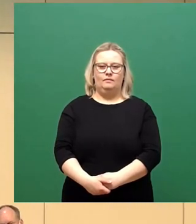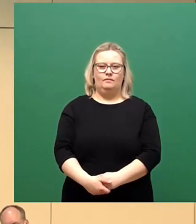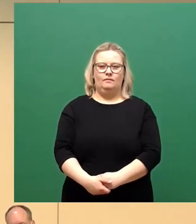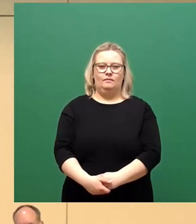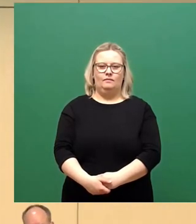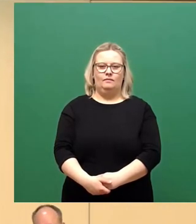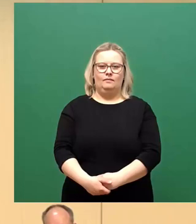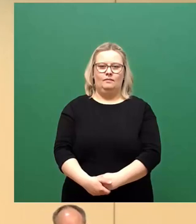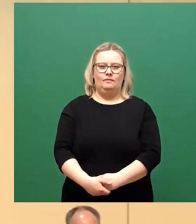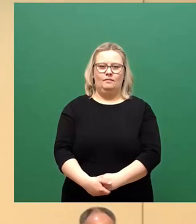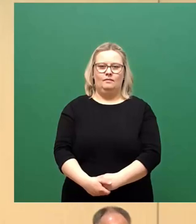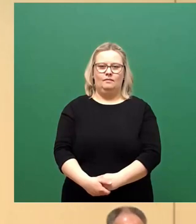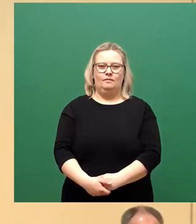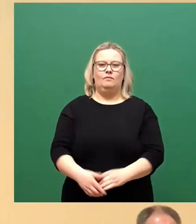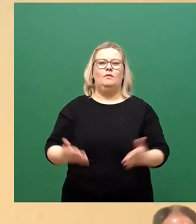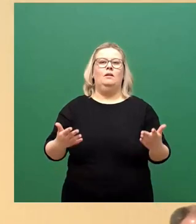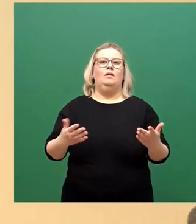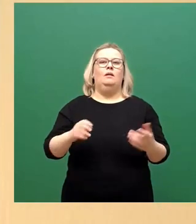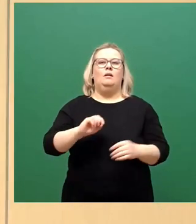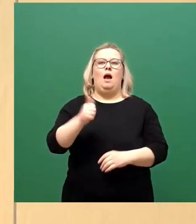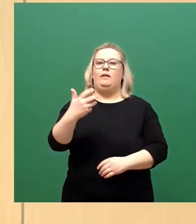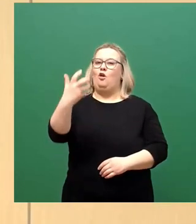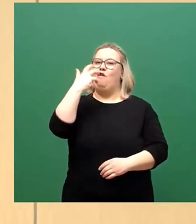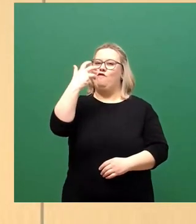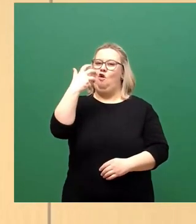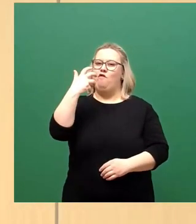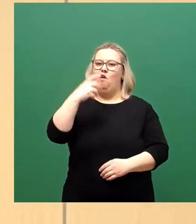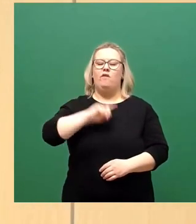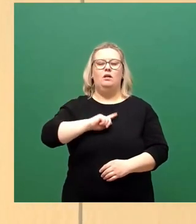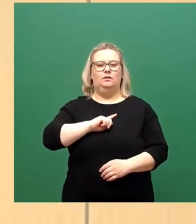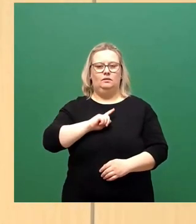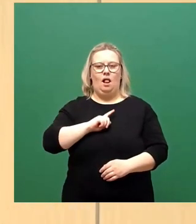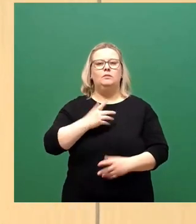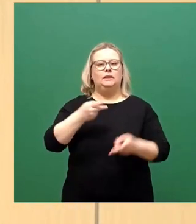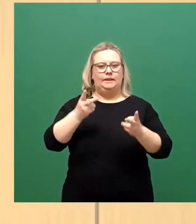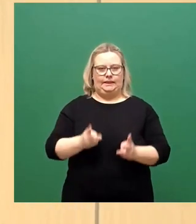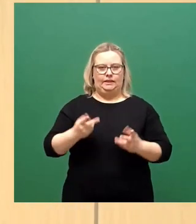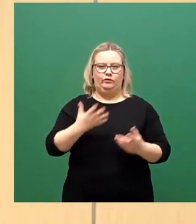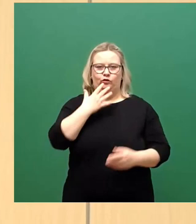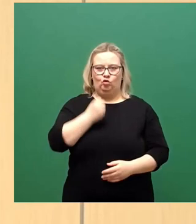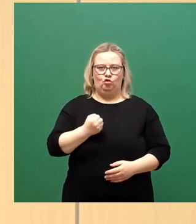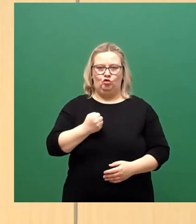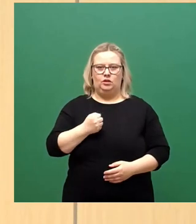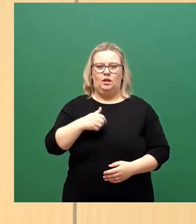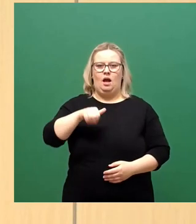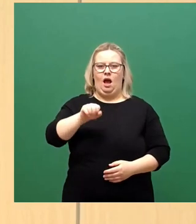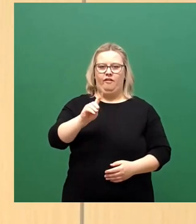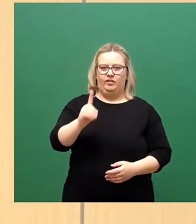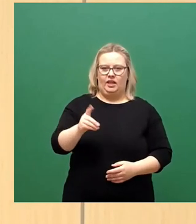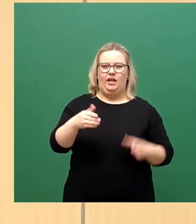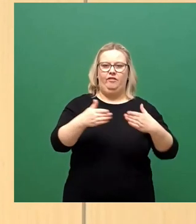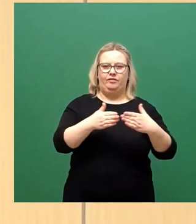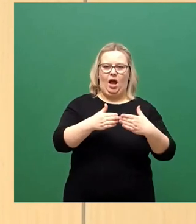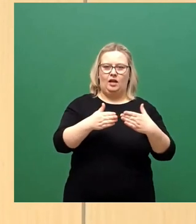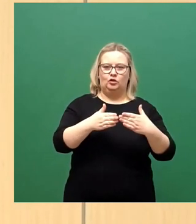Es sind einige Vorwürfe laut geworden, die möchte ich gerne richtigstellen. Die AfD, AfD-Fraktion wäre gegen die